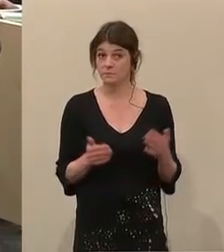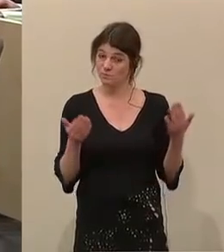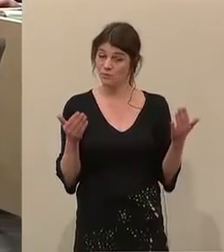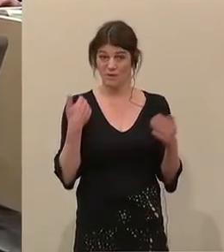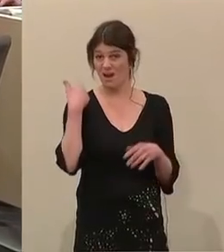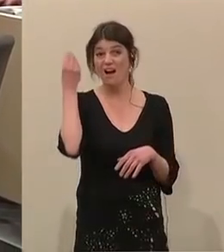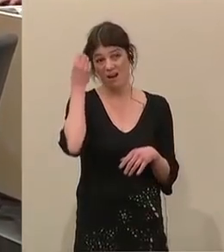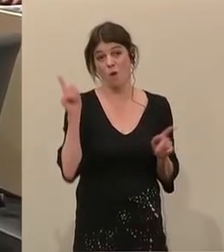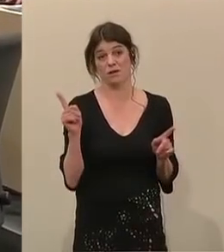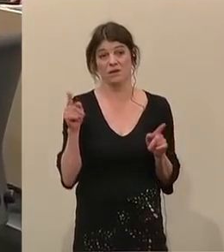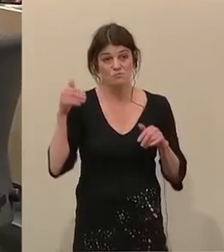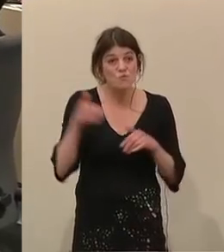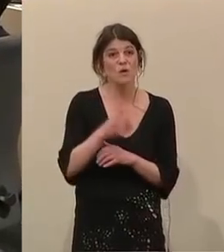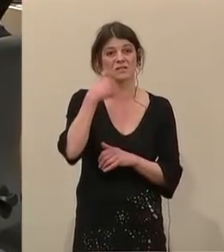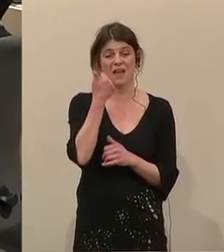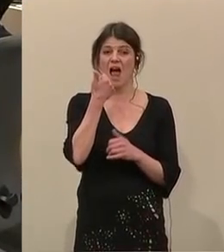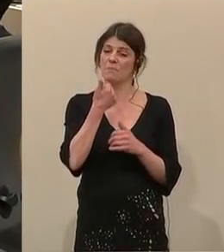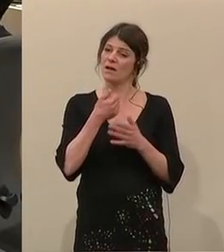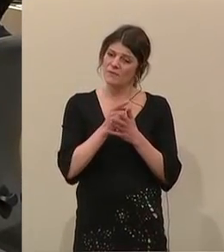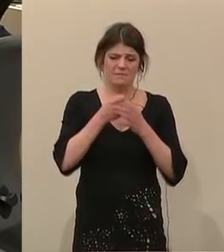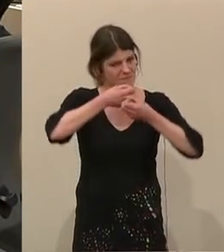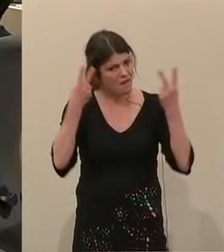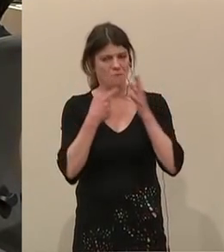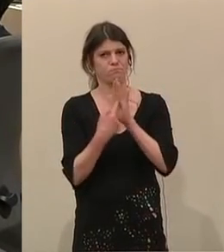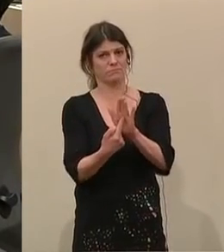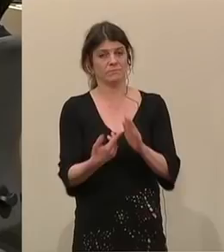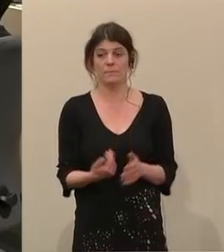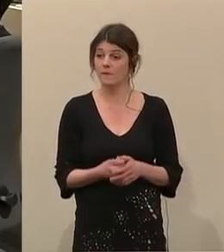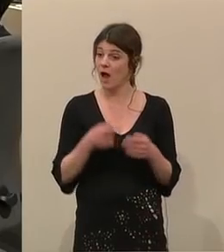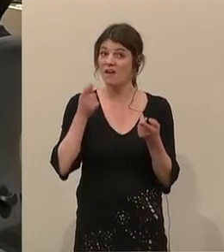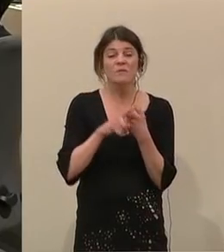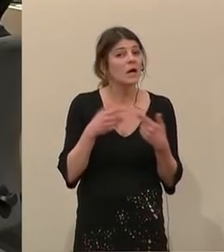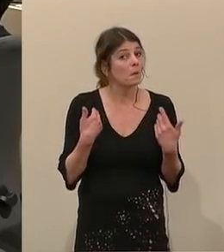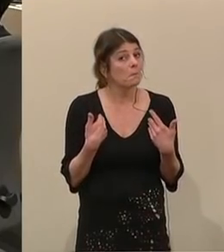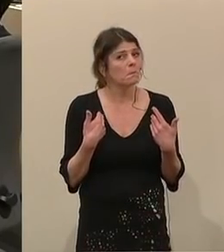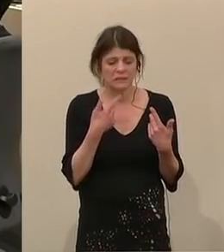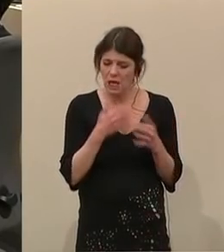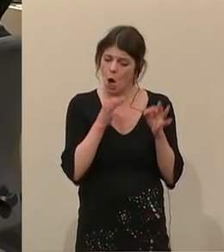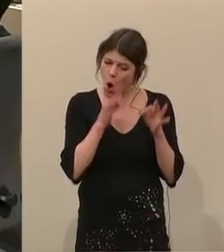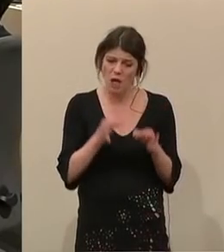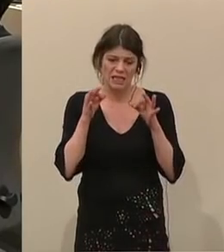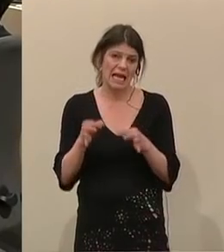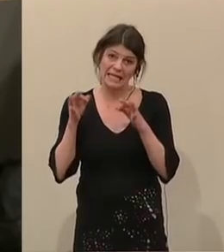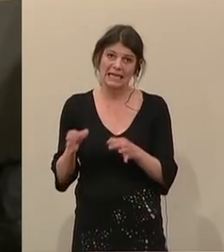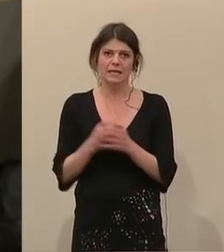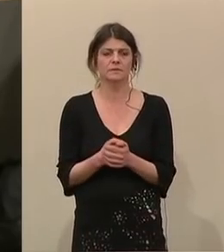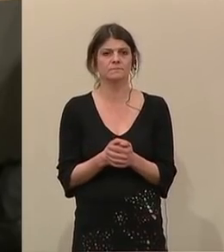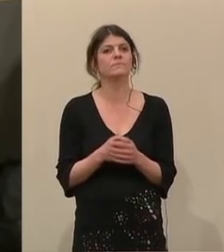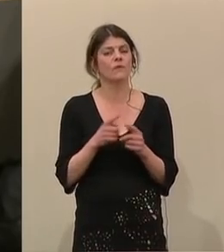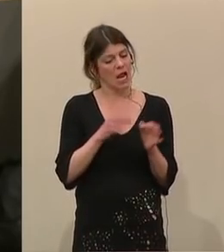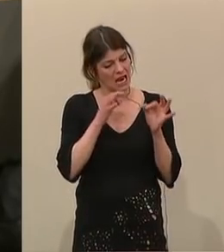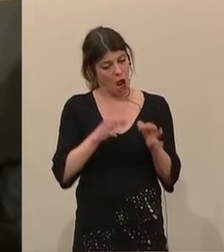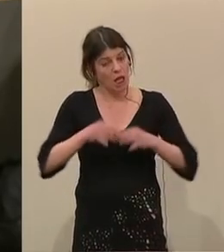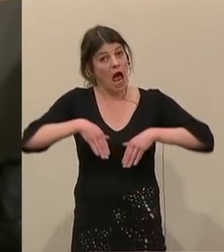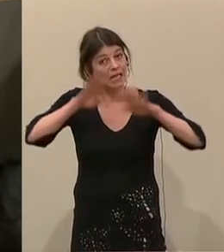Und ich glaube, dass das einmal notwendig ist, das auch herauszustreichen, denn dann, wenn man von einer ordentlichen, von einer geordneten